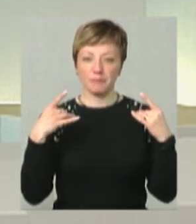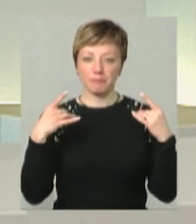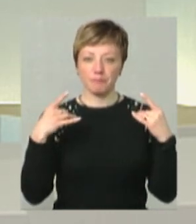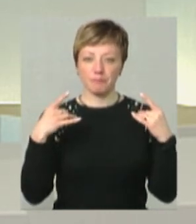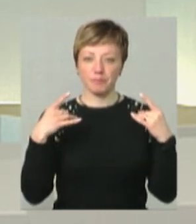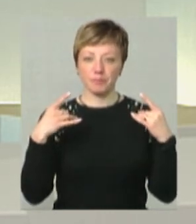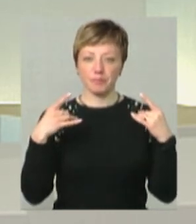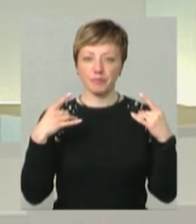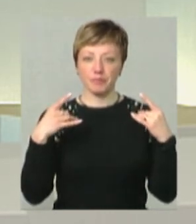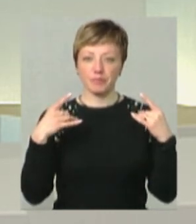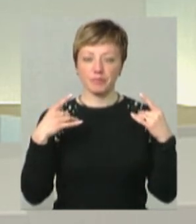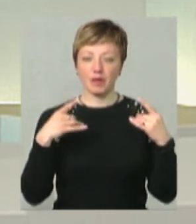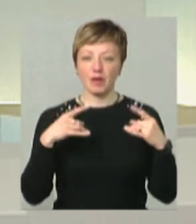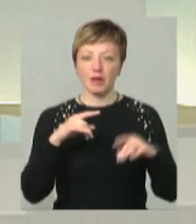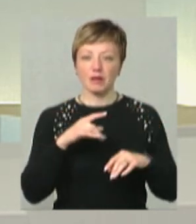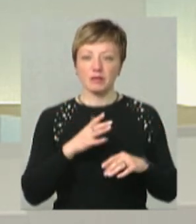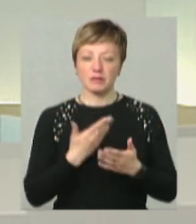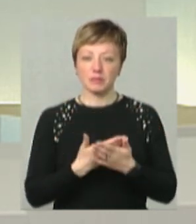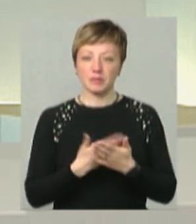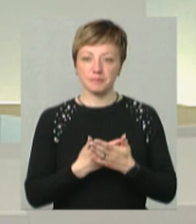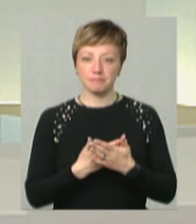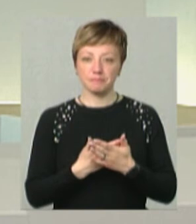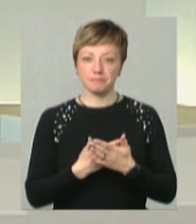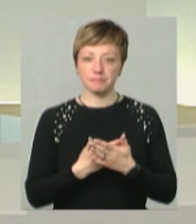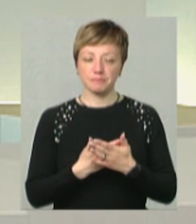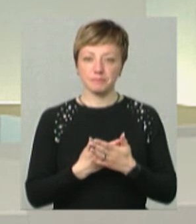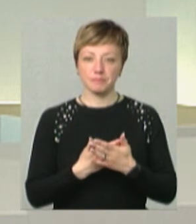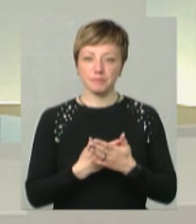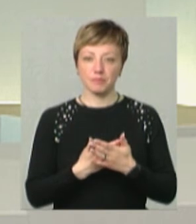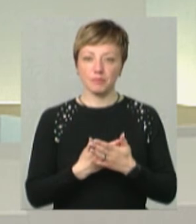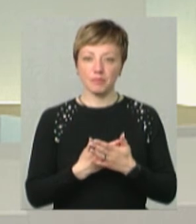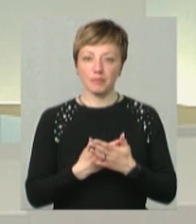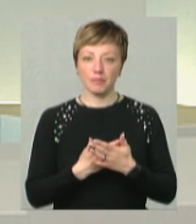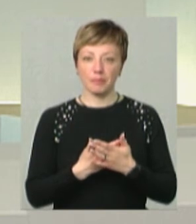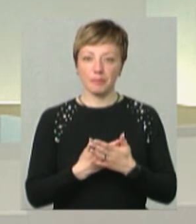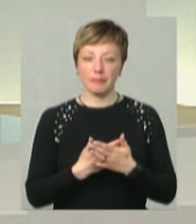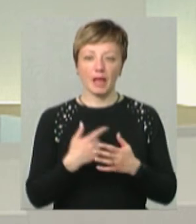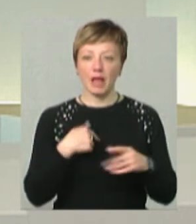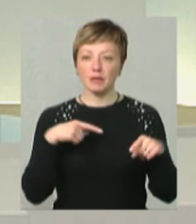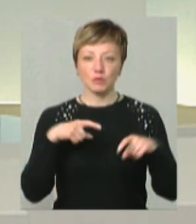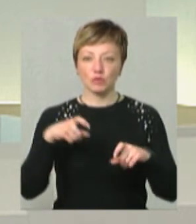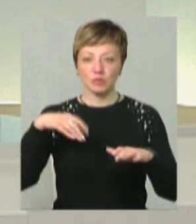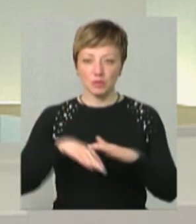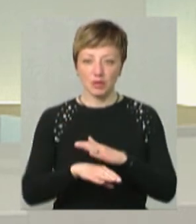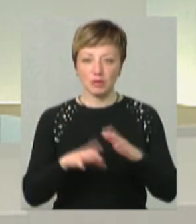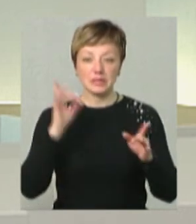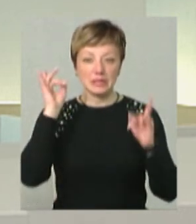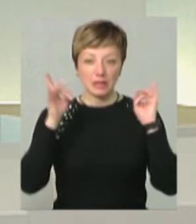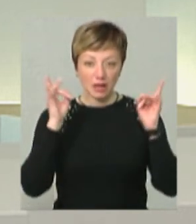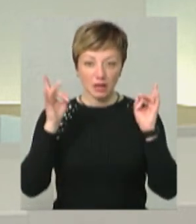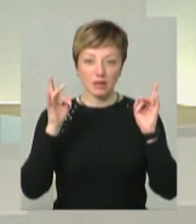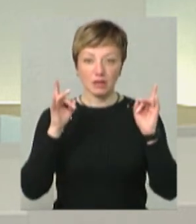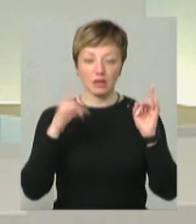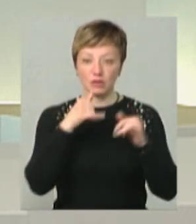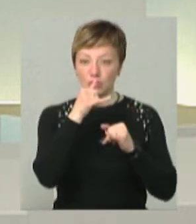звичайно, рветься якийсь біоритм. Наприклад, ну, так буває, що я не біжу в бомбосховище, але після повітряної сигналу, повітряної